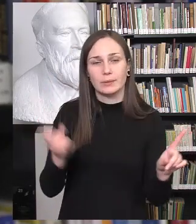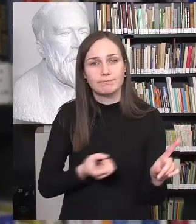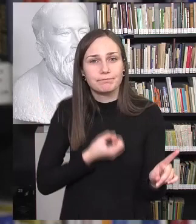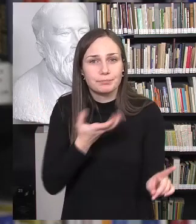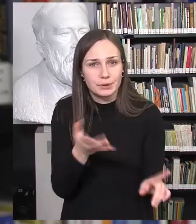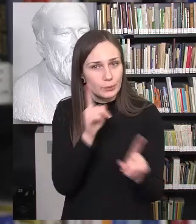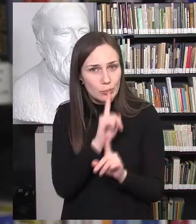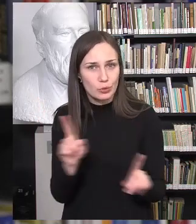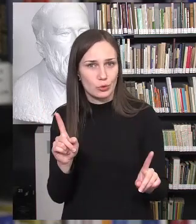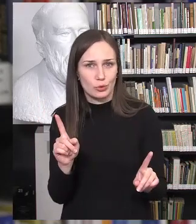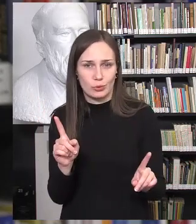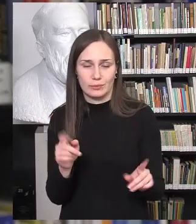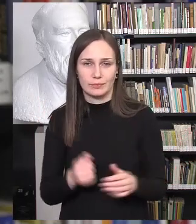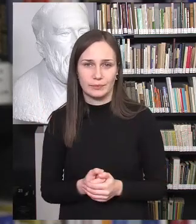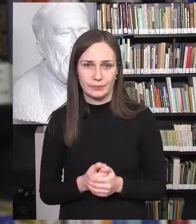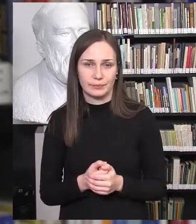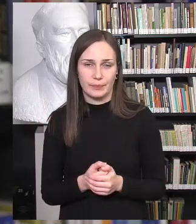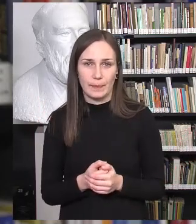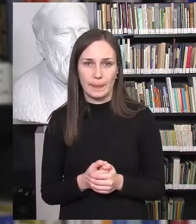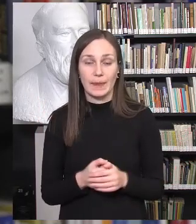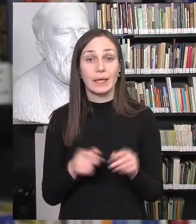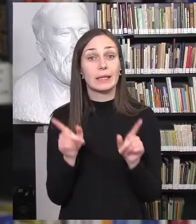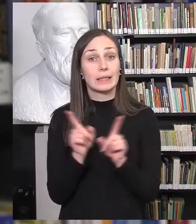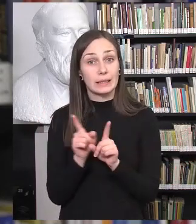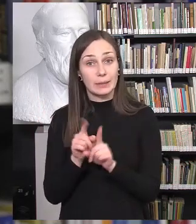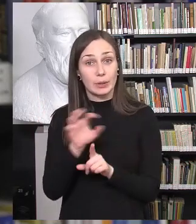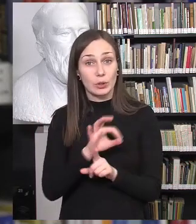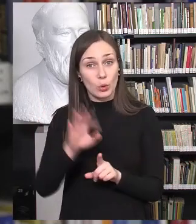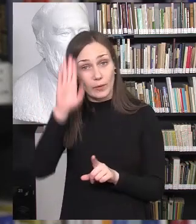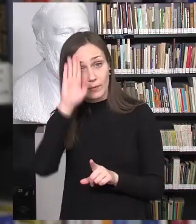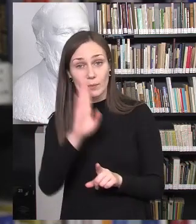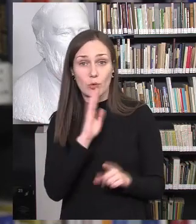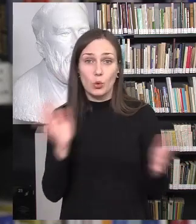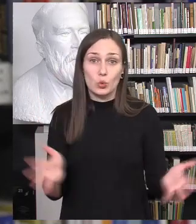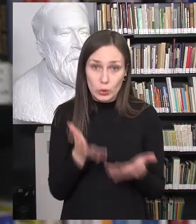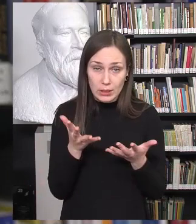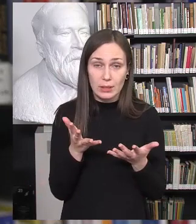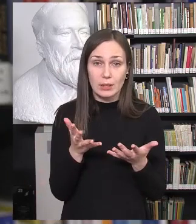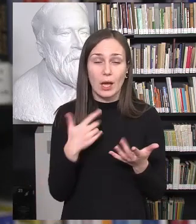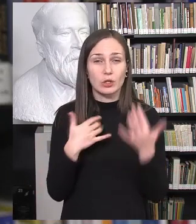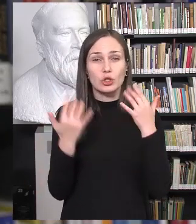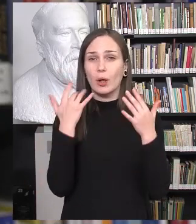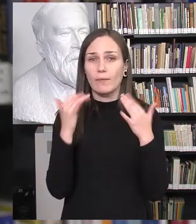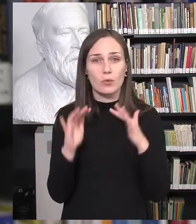priemonės. Tai yra vienas dalykas ir kitas dalykas dalykas dalytiškų moklymų. Aš manau, kad